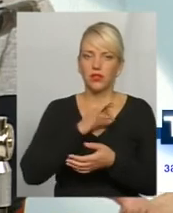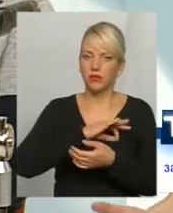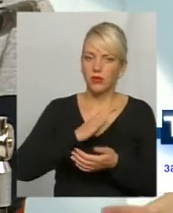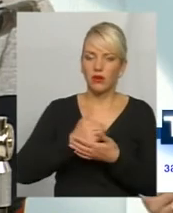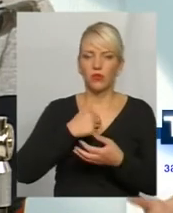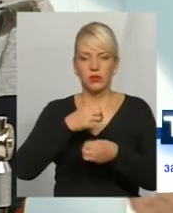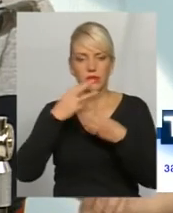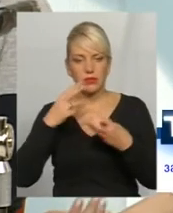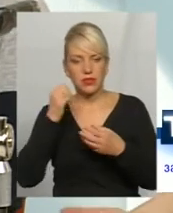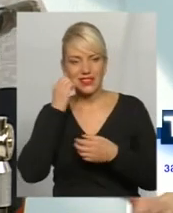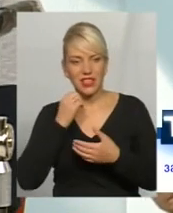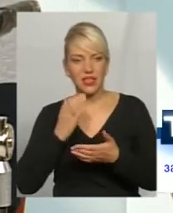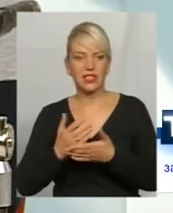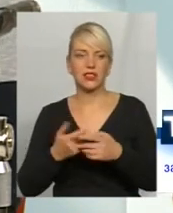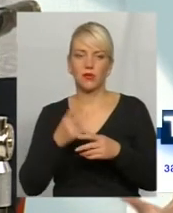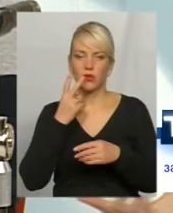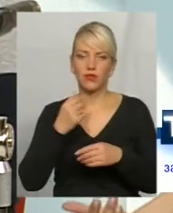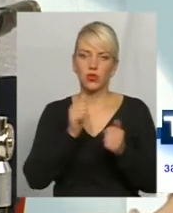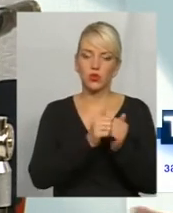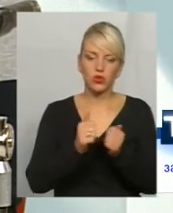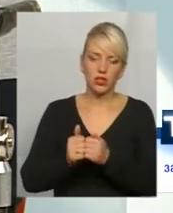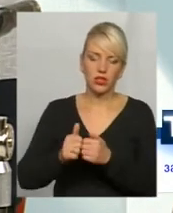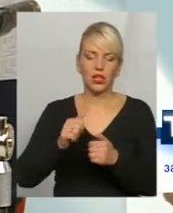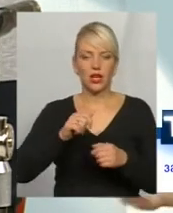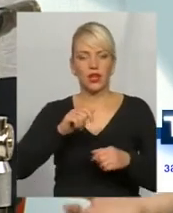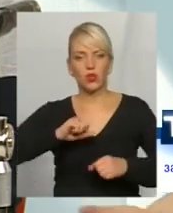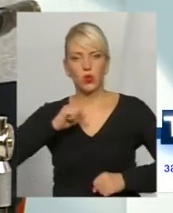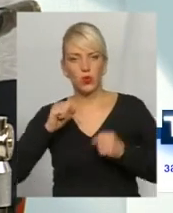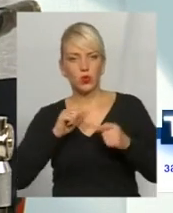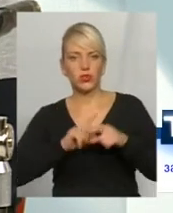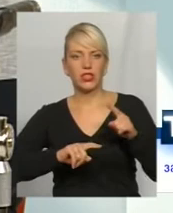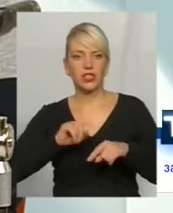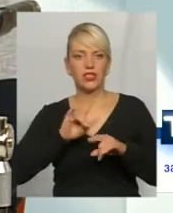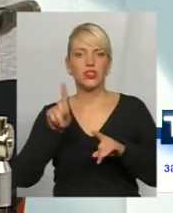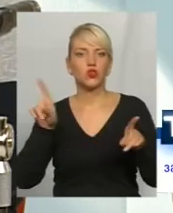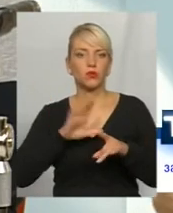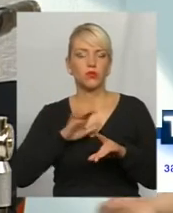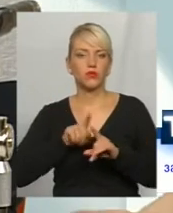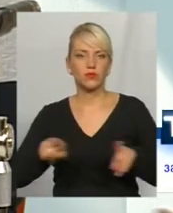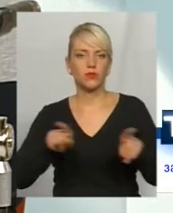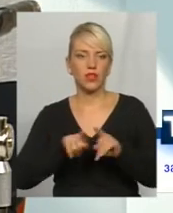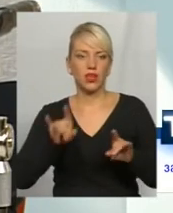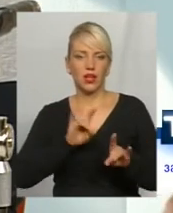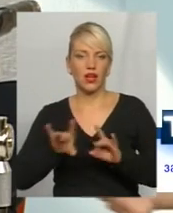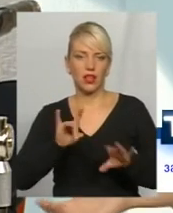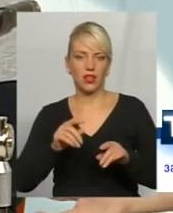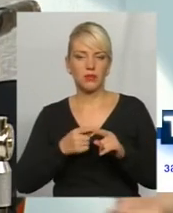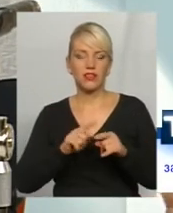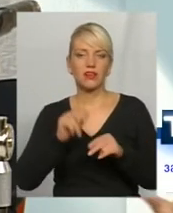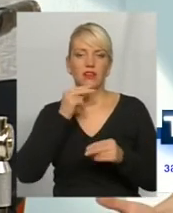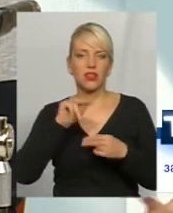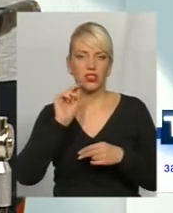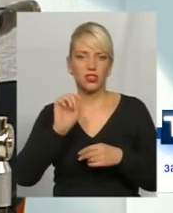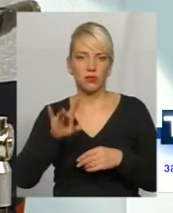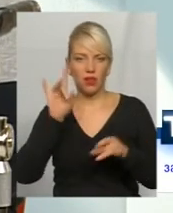старість і так далі, дивися я, там, сусіди, друзі, рідні. Це було б, ну, скажімо так, найбільш ефективніше, ніж будь-яка реклама по